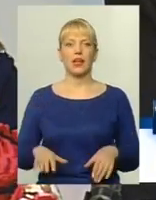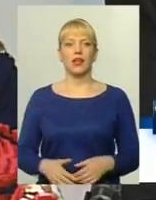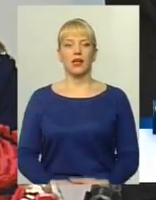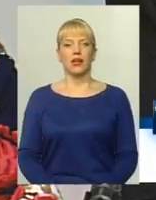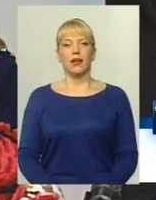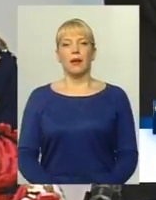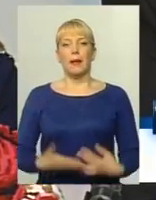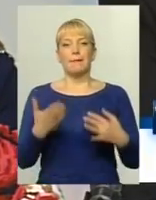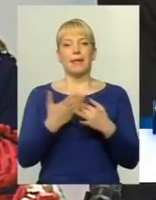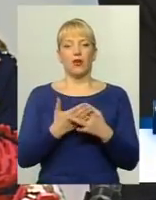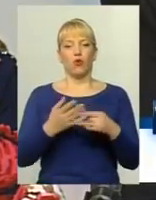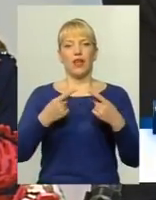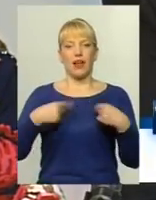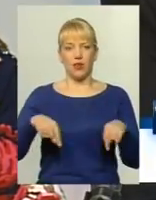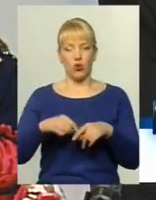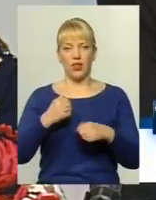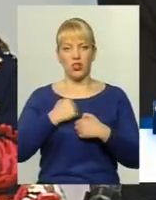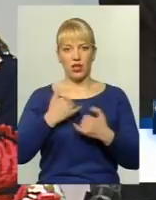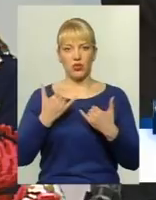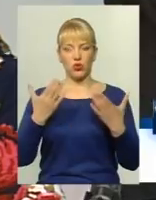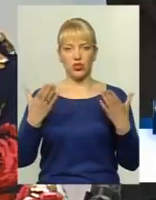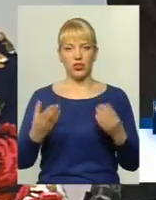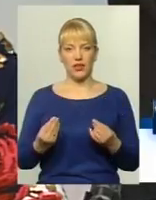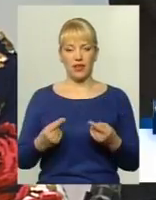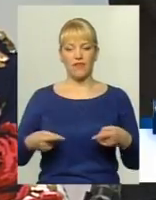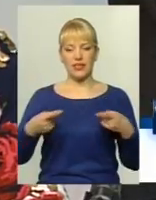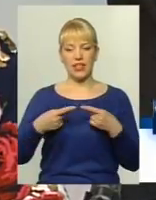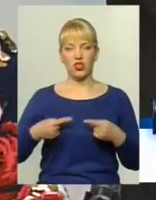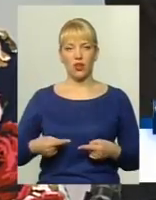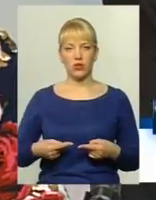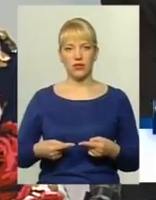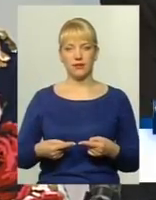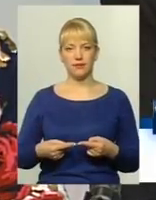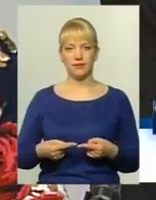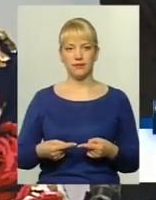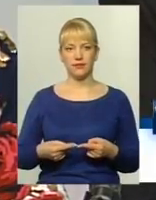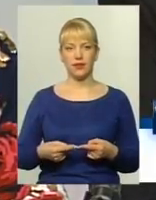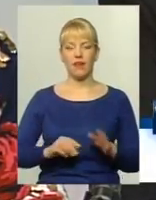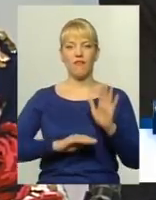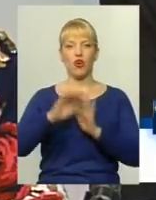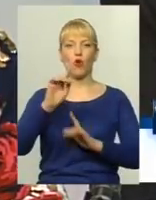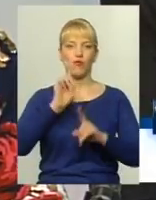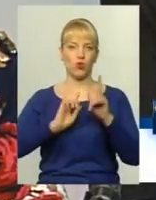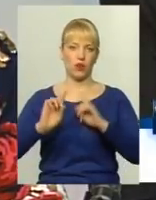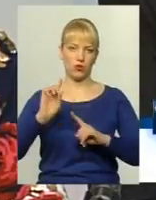Пільові категорії, на жаль, на сьогоднішній день визначаються Верховною Радою.